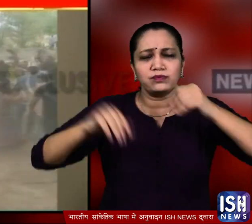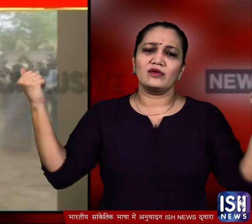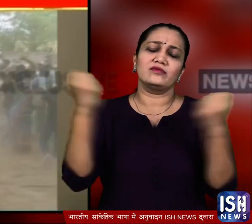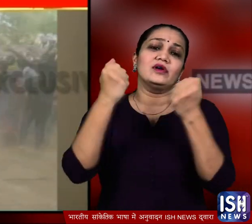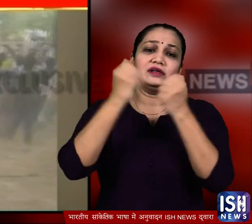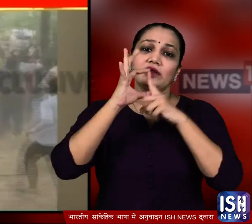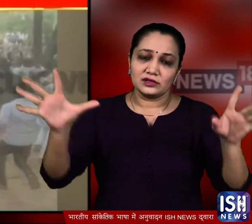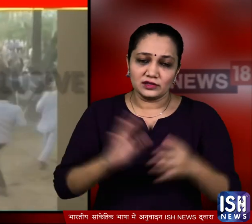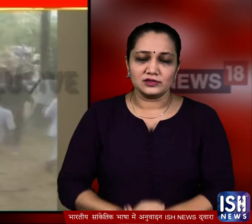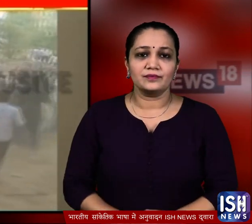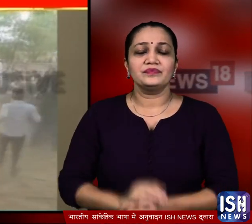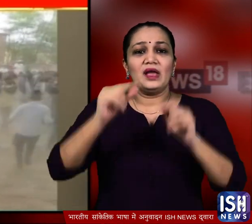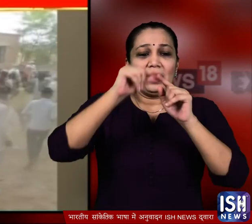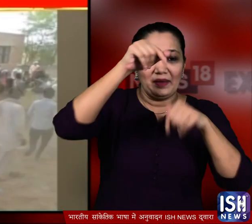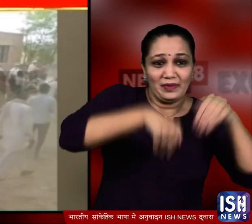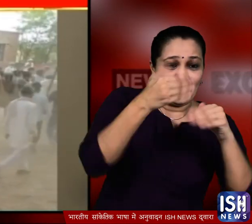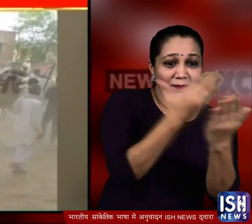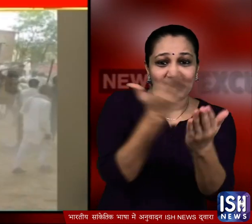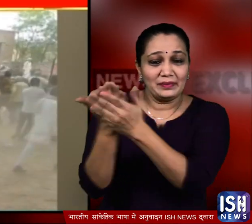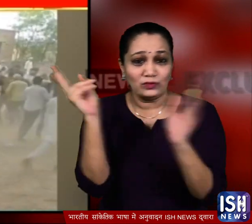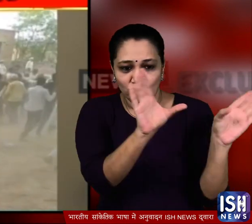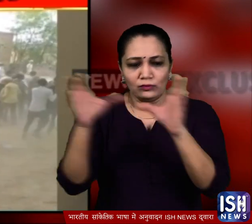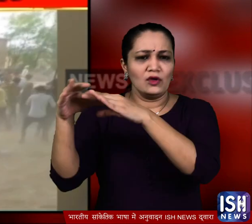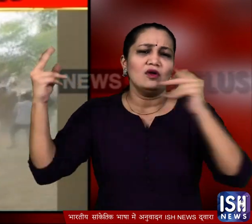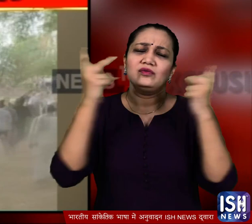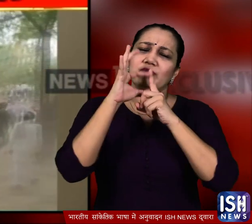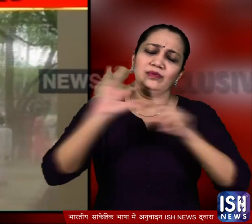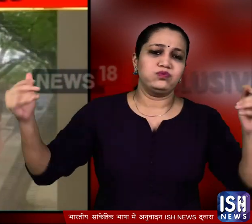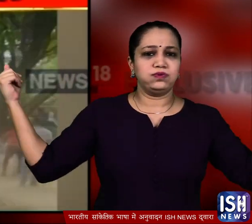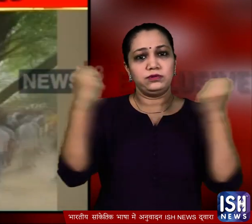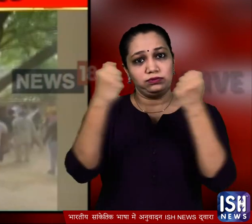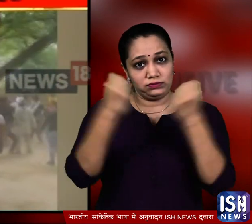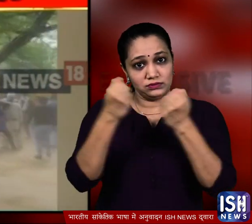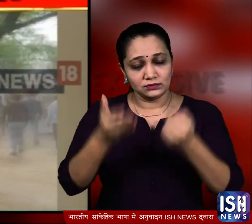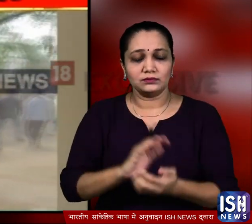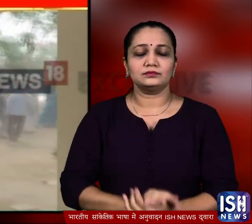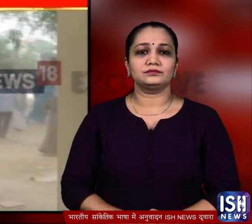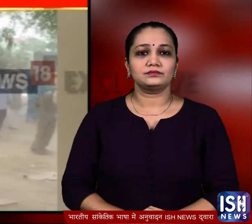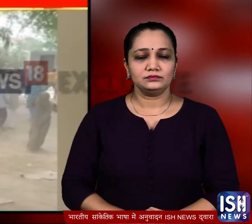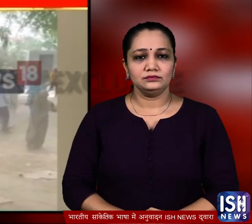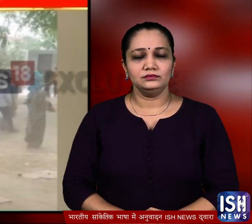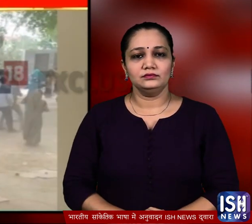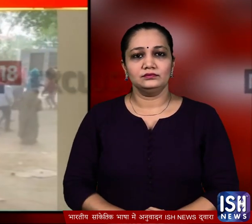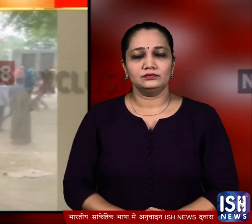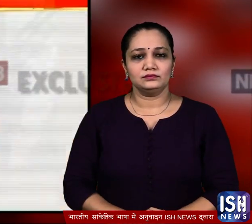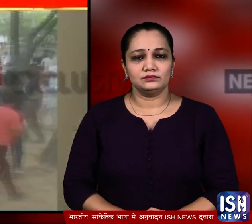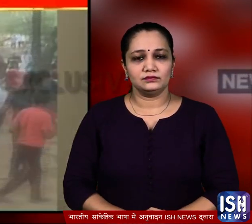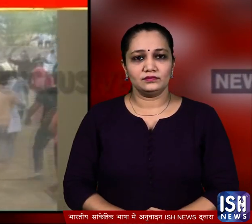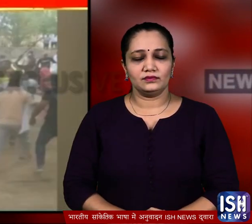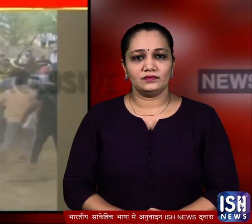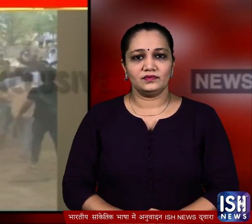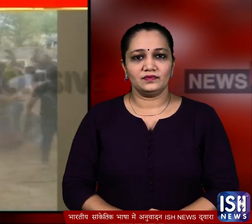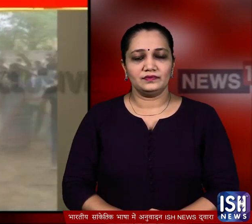जम कर बवाल हुआ वहाँ पर प्रधान पद के दो मीदवारों के समर्थक इस कदर एक दूसरे से उलजे कि पोलिंग बूथ पर जंग जैसे हालाद बन गए